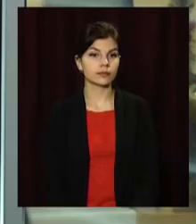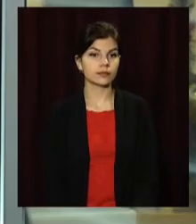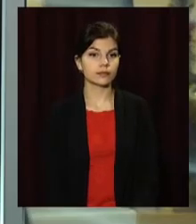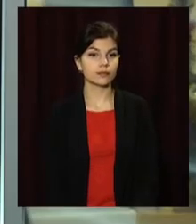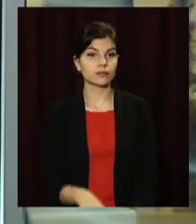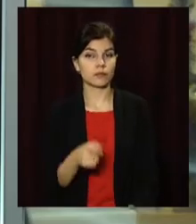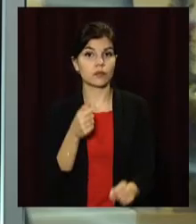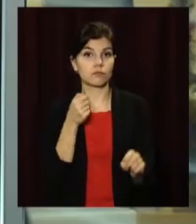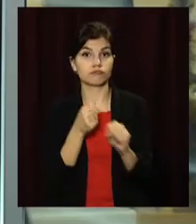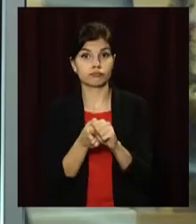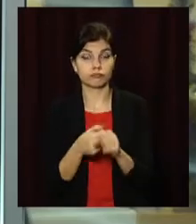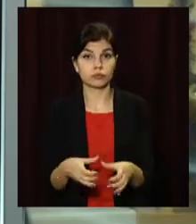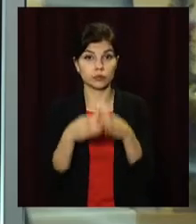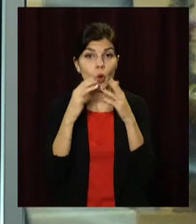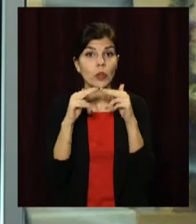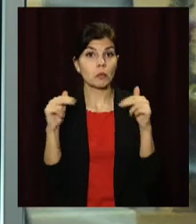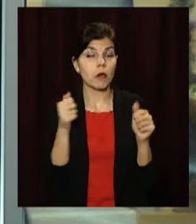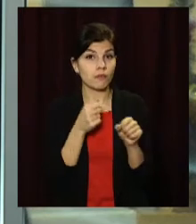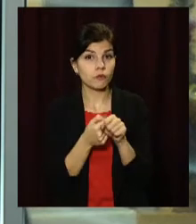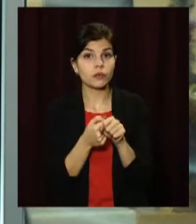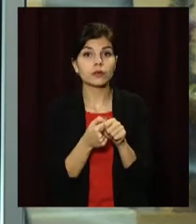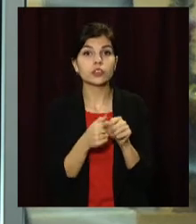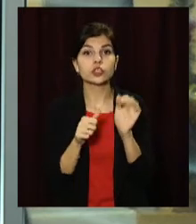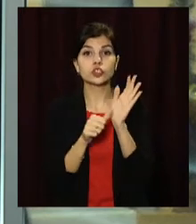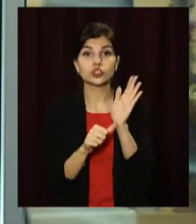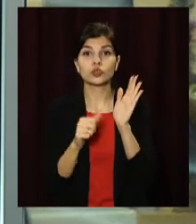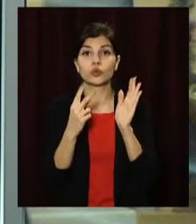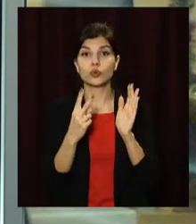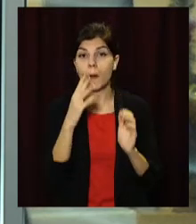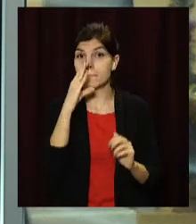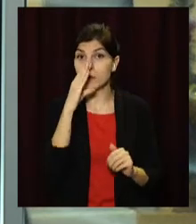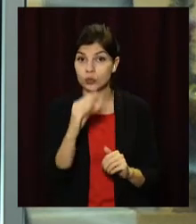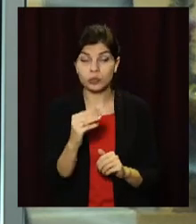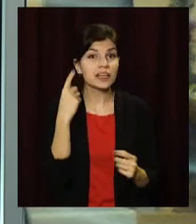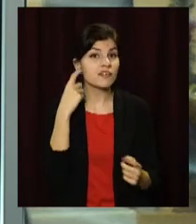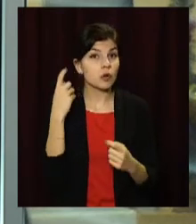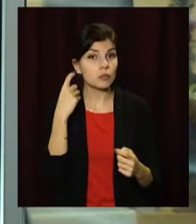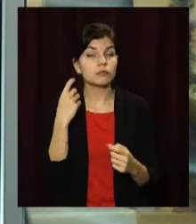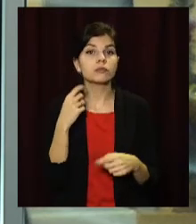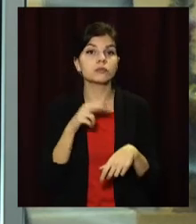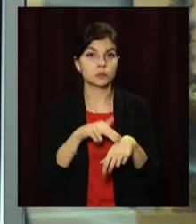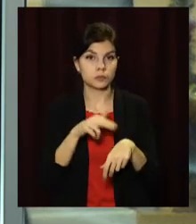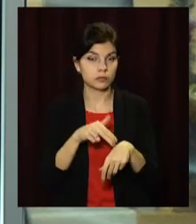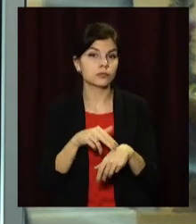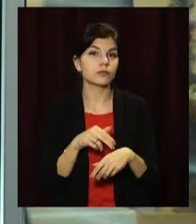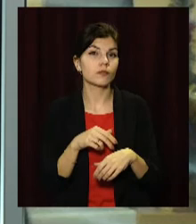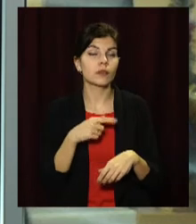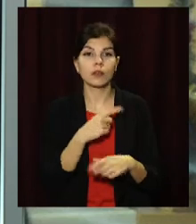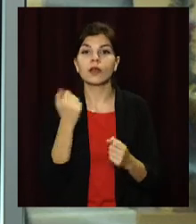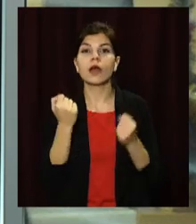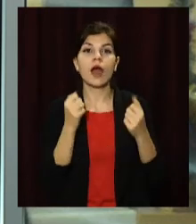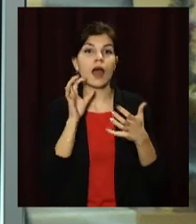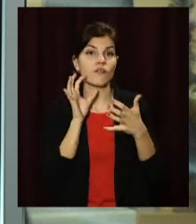Врізалася у стовпу Дніпрі. Сталася аварія за участю 62-ї маршрутки. За інформацією пресслужби патрульної поліції, водій